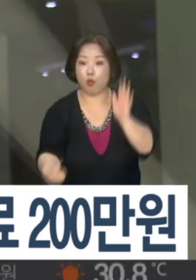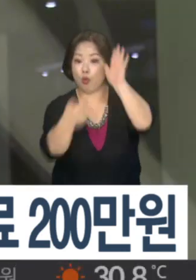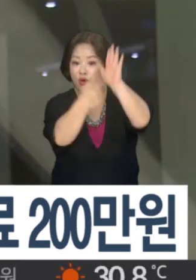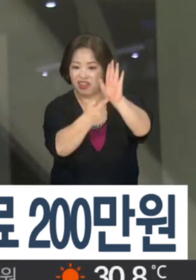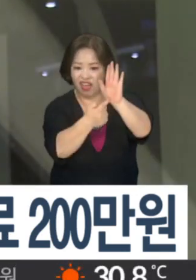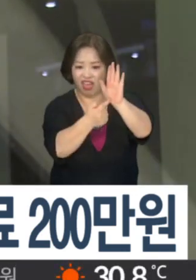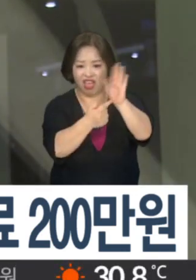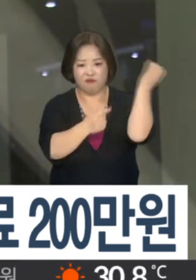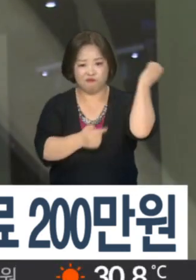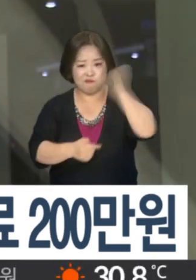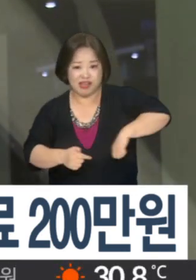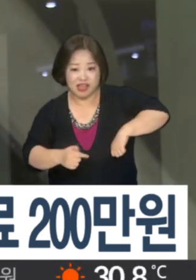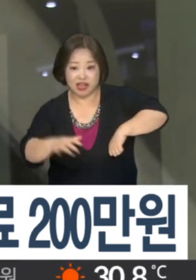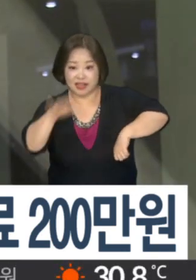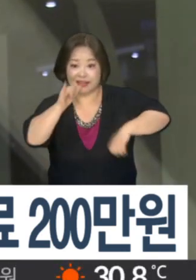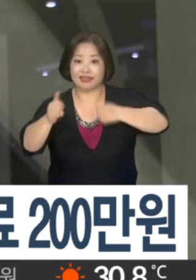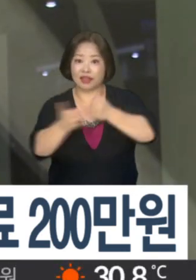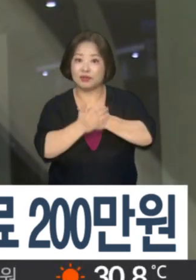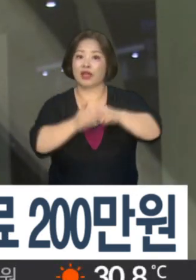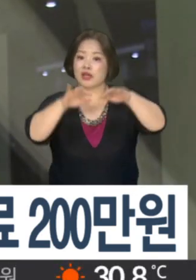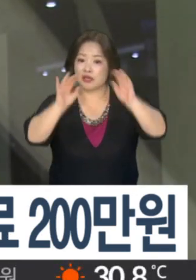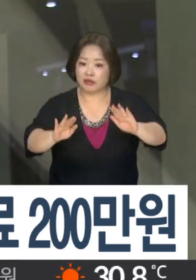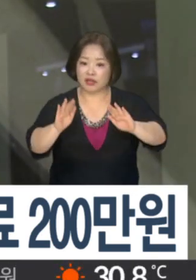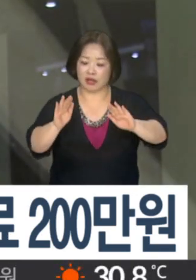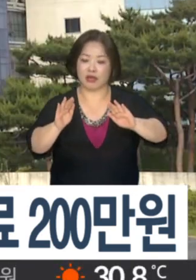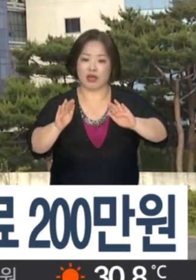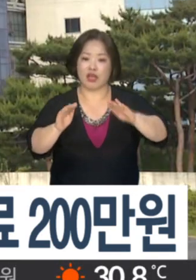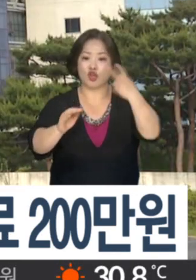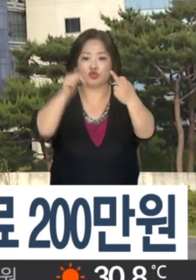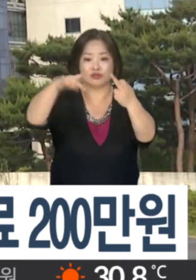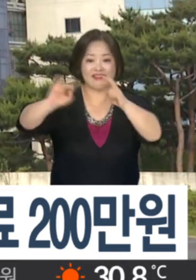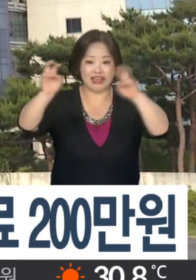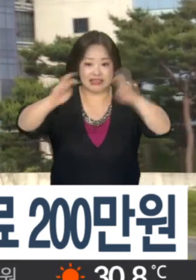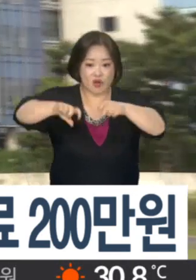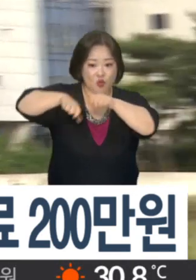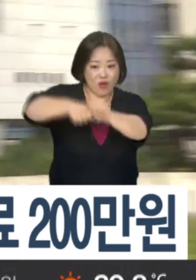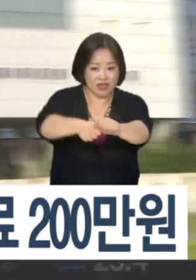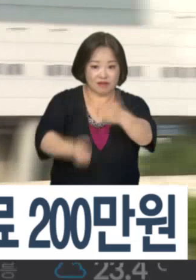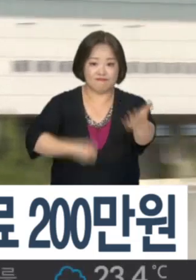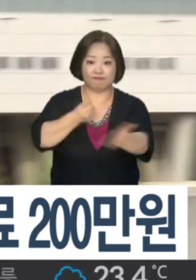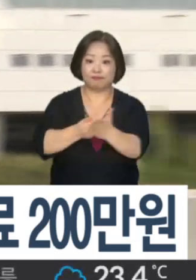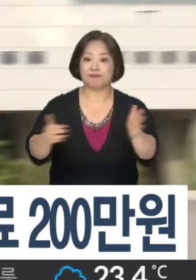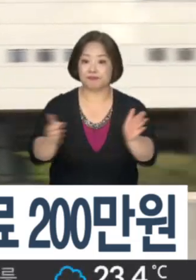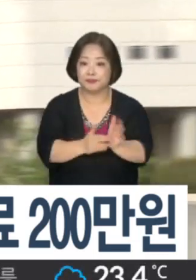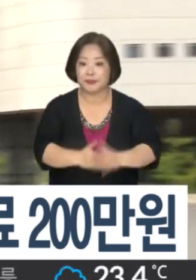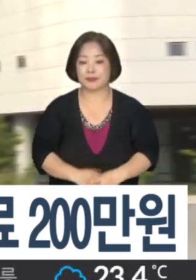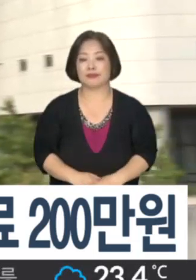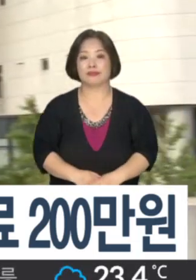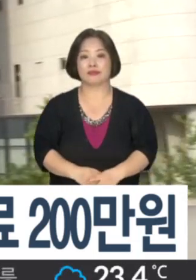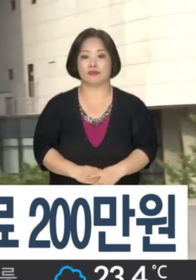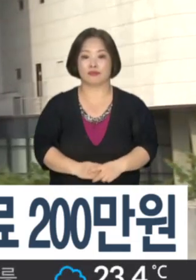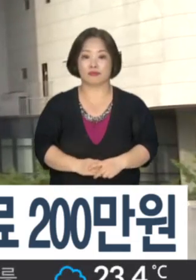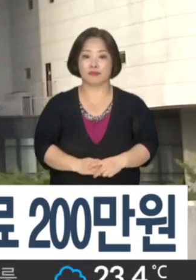여부를 불시 점검한 결과, 이를 위반한 12개사의 과태료 처분을 결정했다고 밝혔습니다.